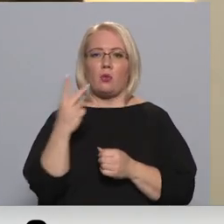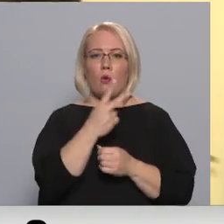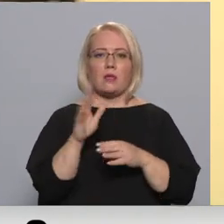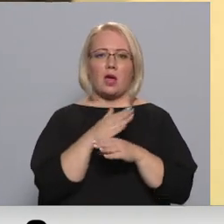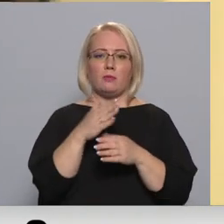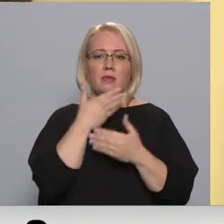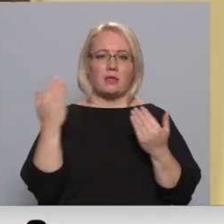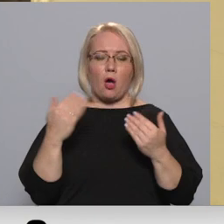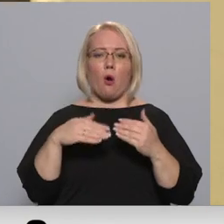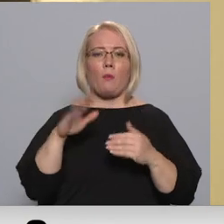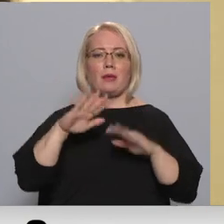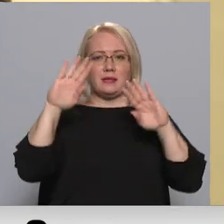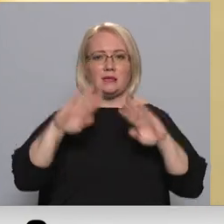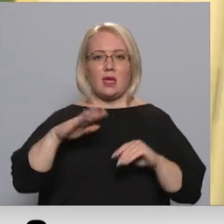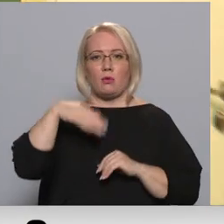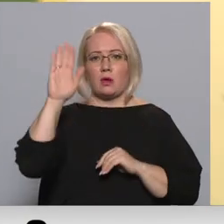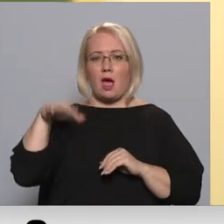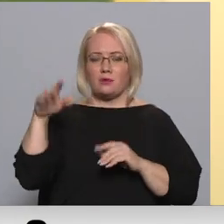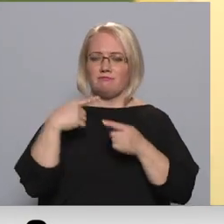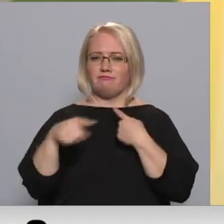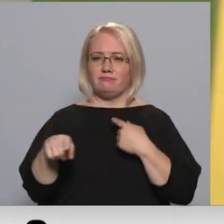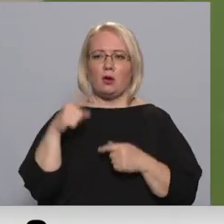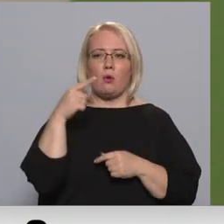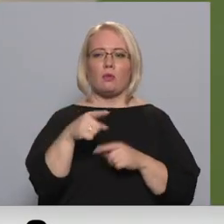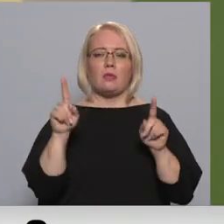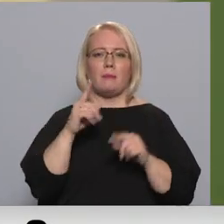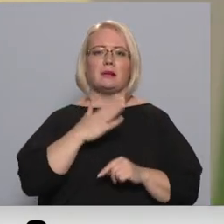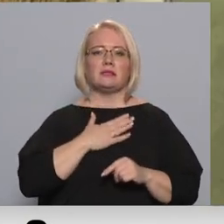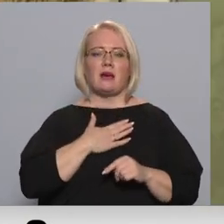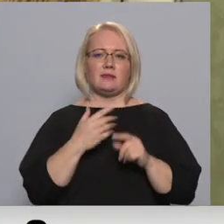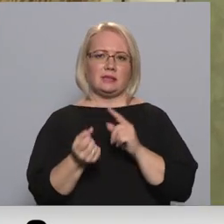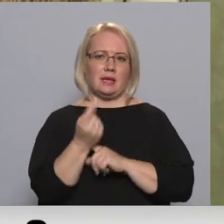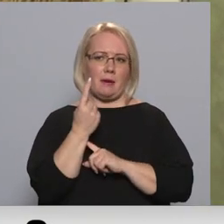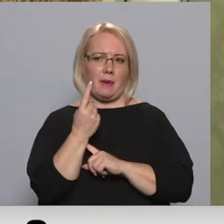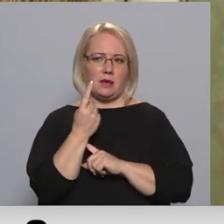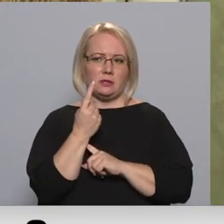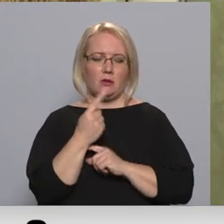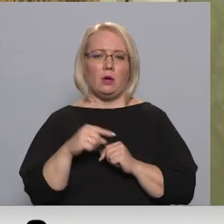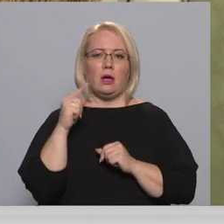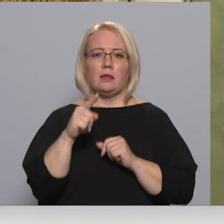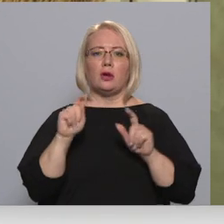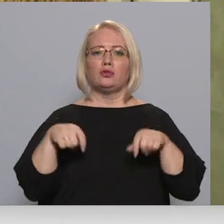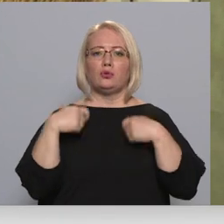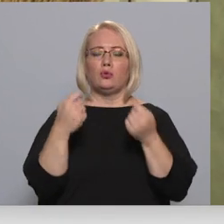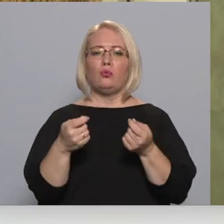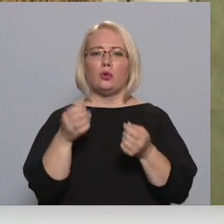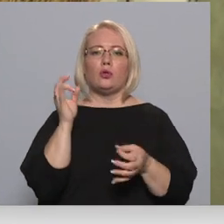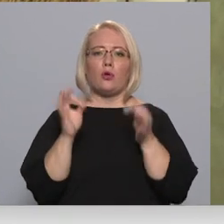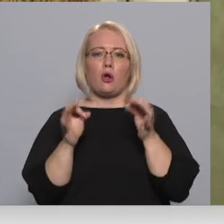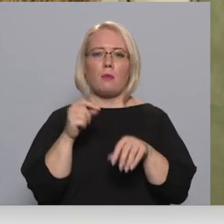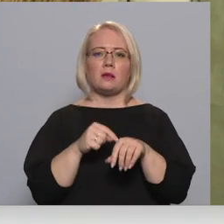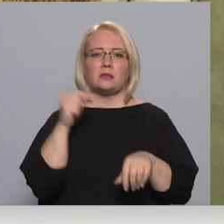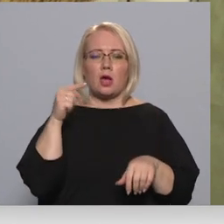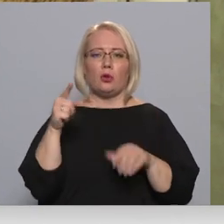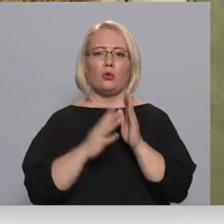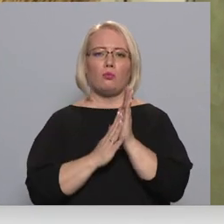tomēr sienu krāsojums ir atšķirīgs un tām esot savs iemeslis. Tas dod tādu normālu sajūtu, ka tu